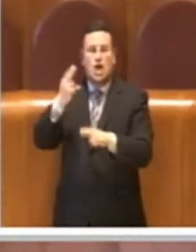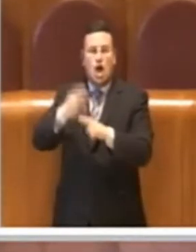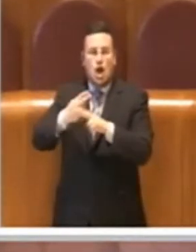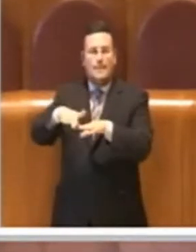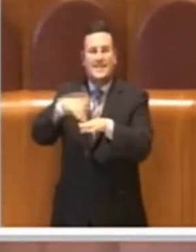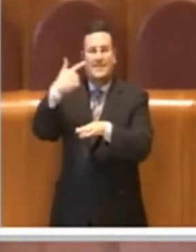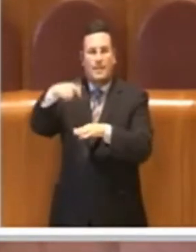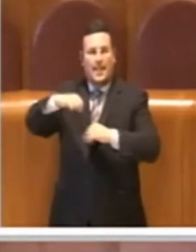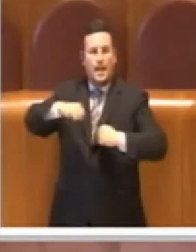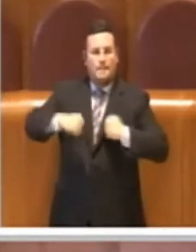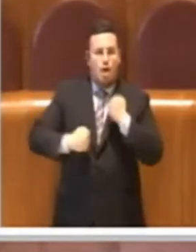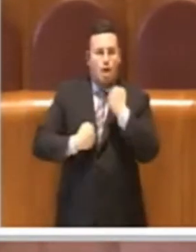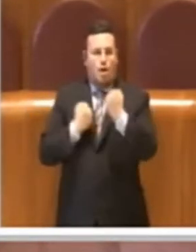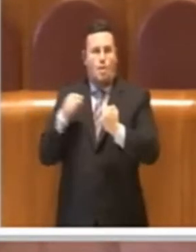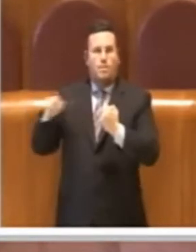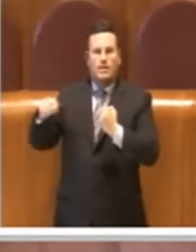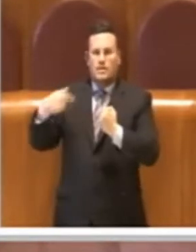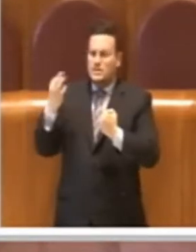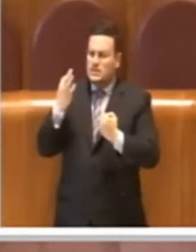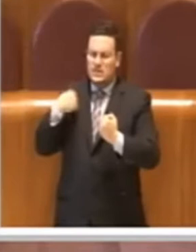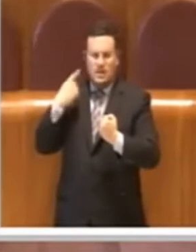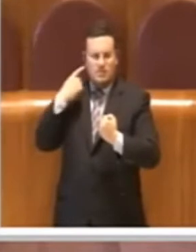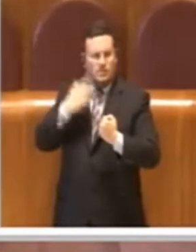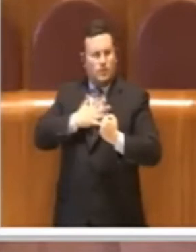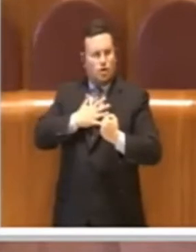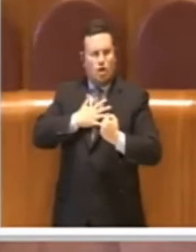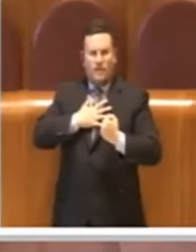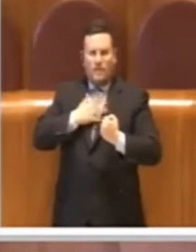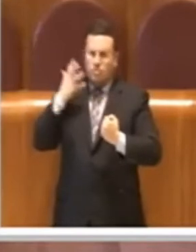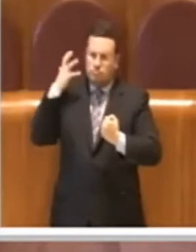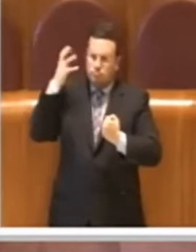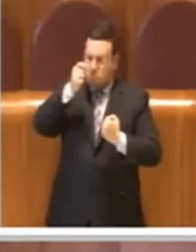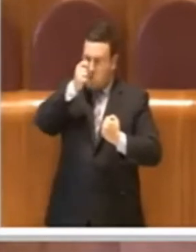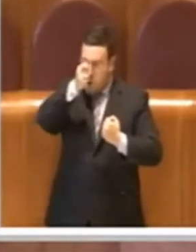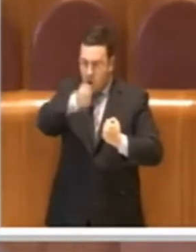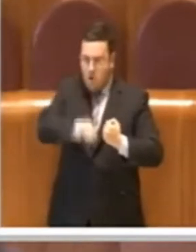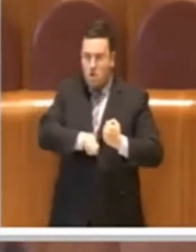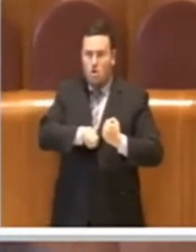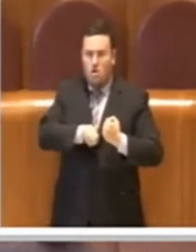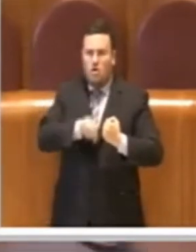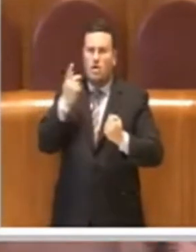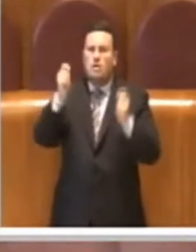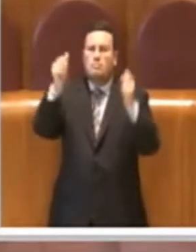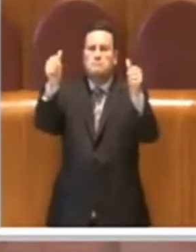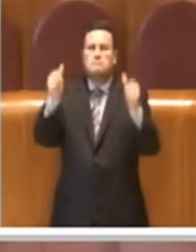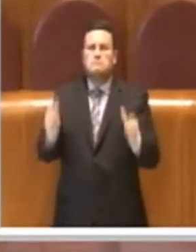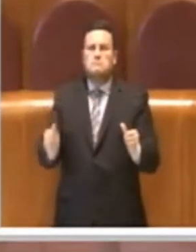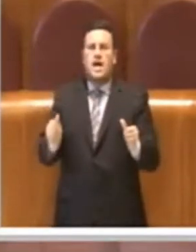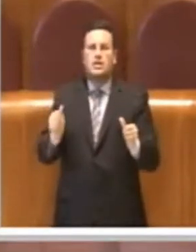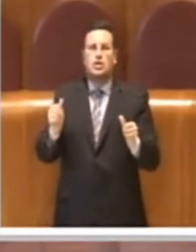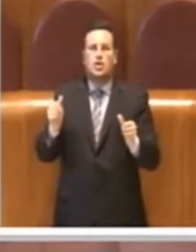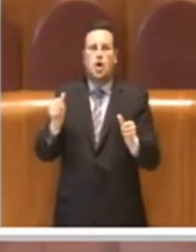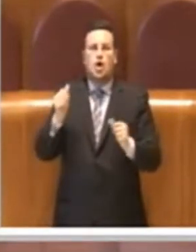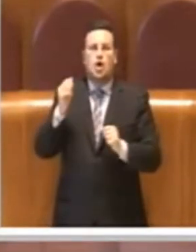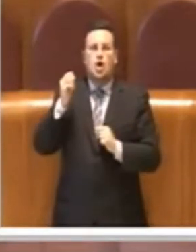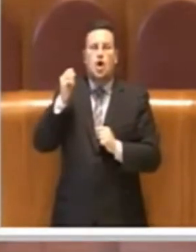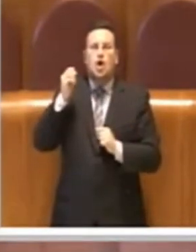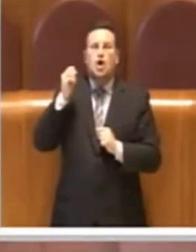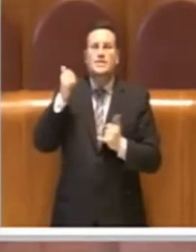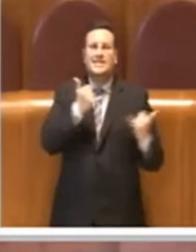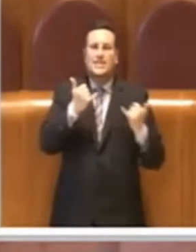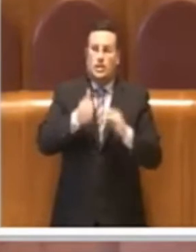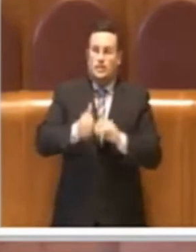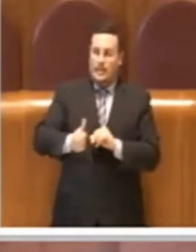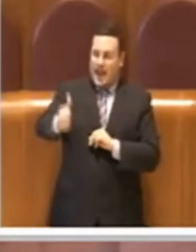che ho sempre il dovere e l'onore di ringraziare. Sono gare bandite a dicembre dello scorso anno. E poi c un'altra